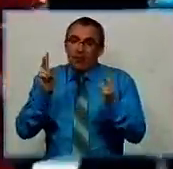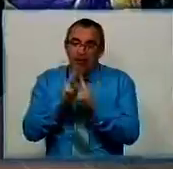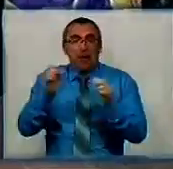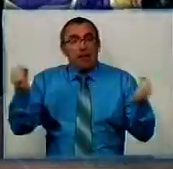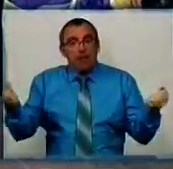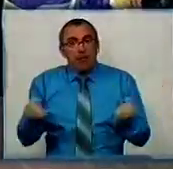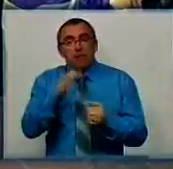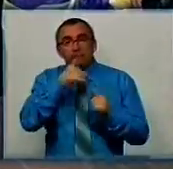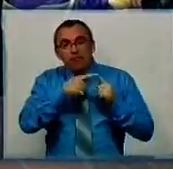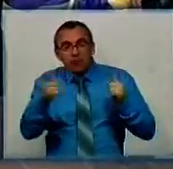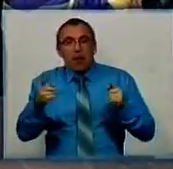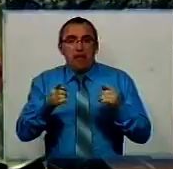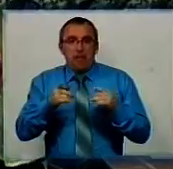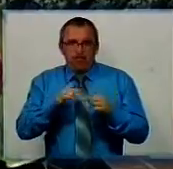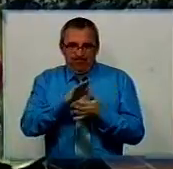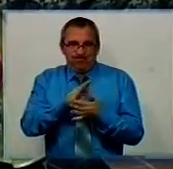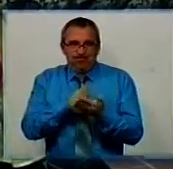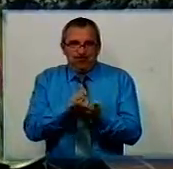земляків під час проходження служби.